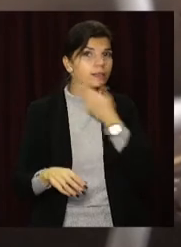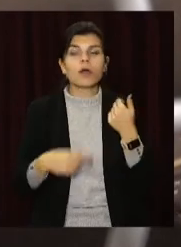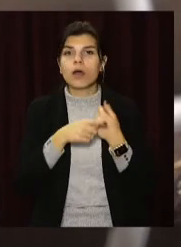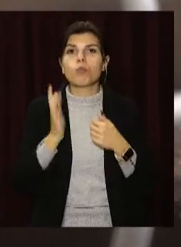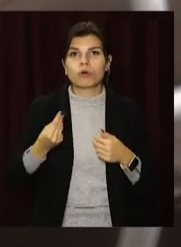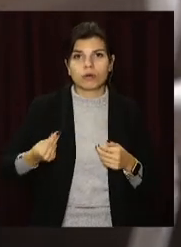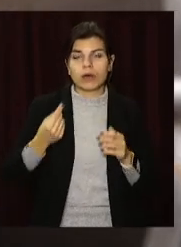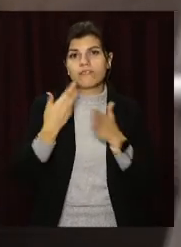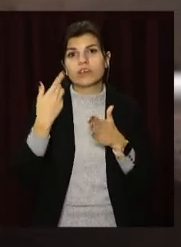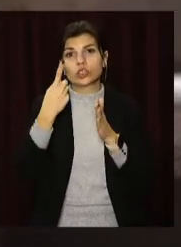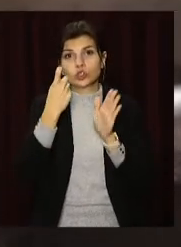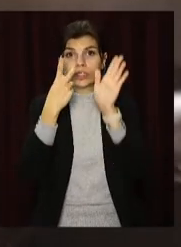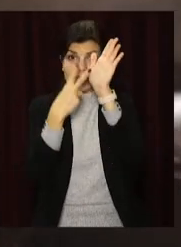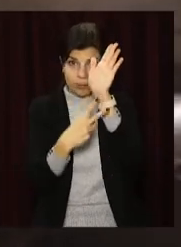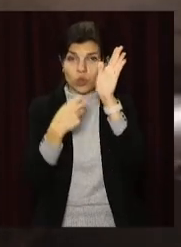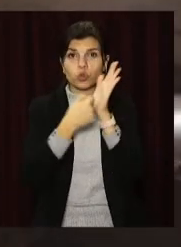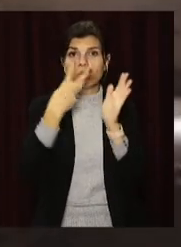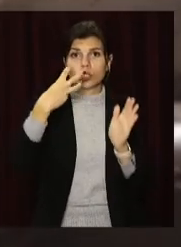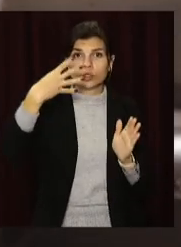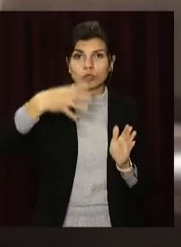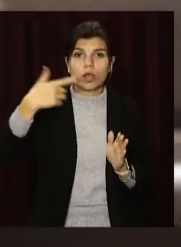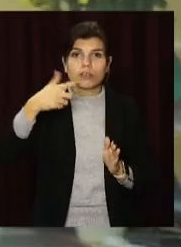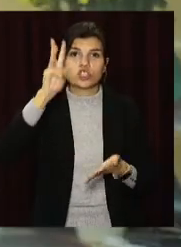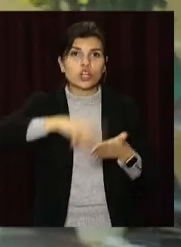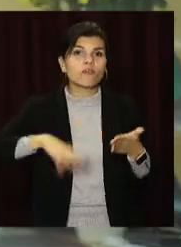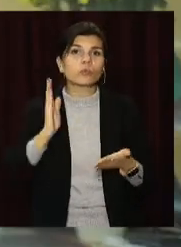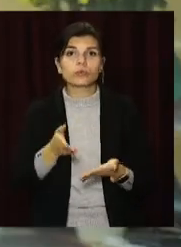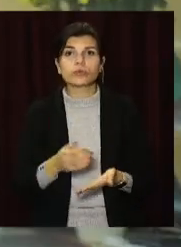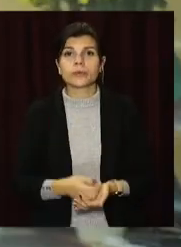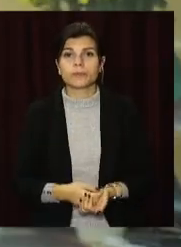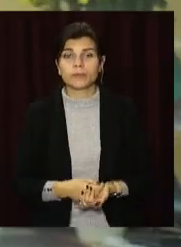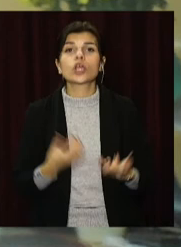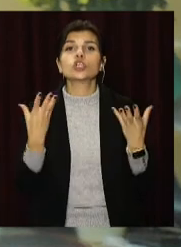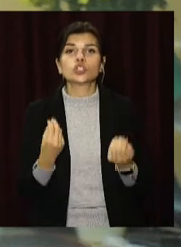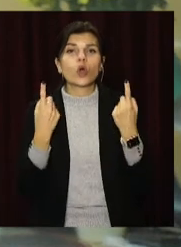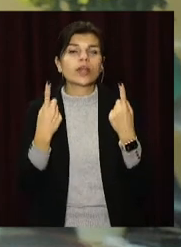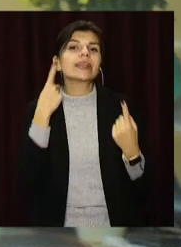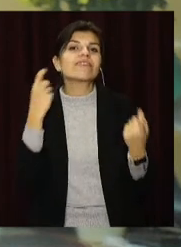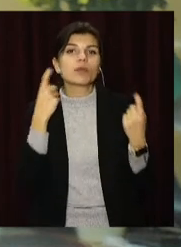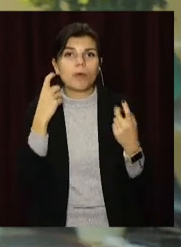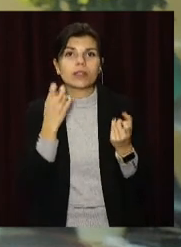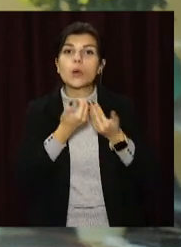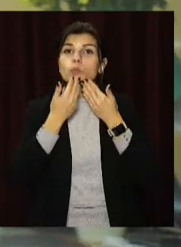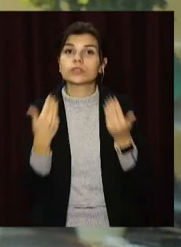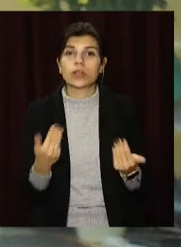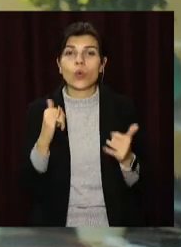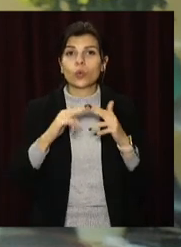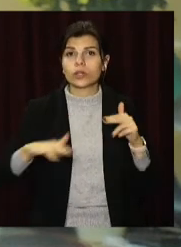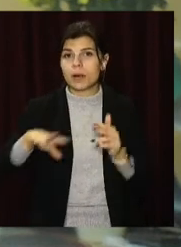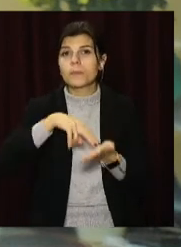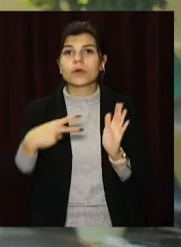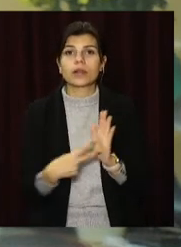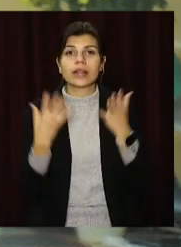викласти від 170 до 340 гривень. І ще одна інформація на останок. У Дніпрі